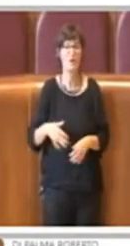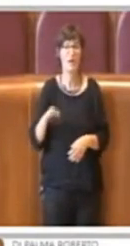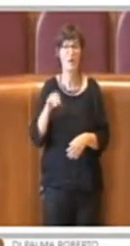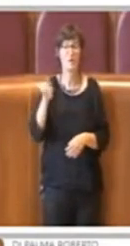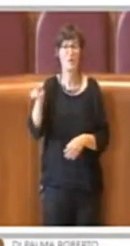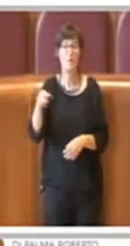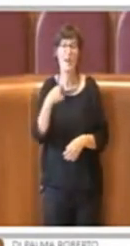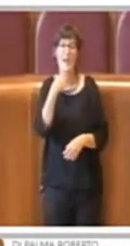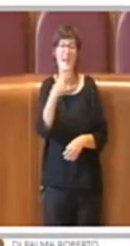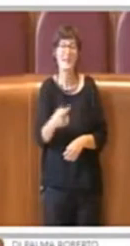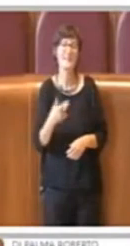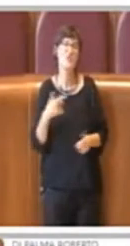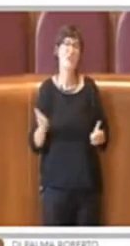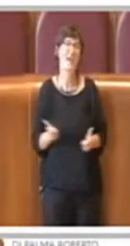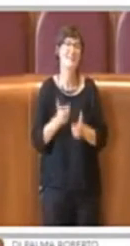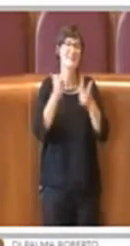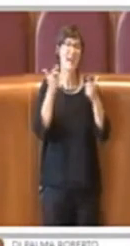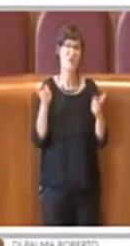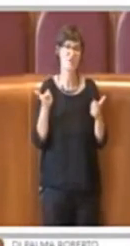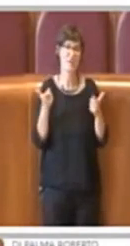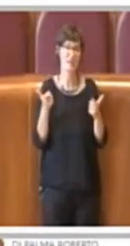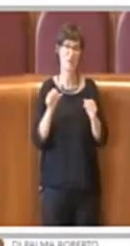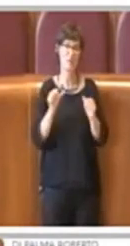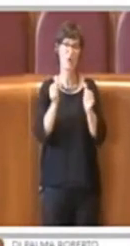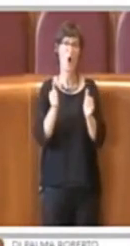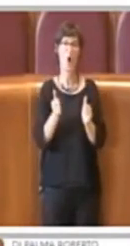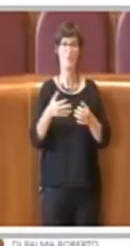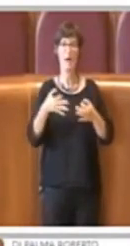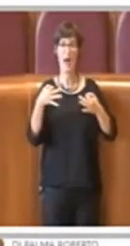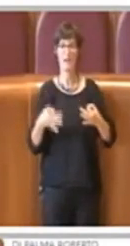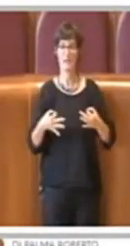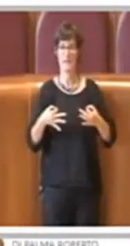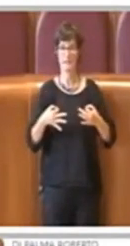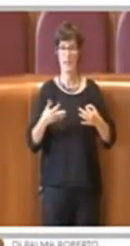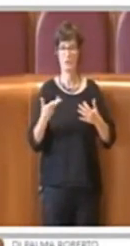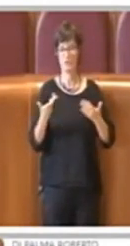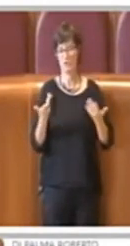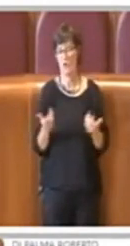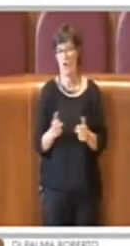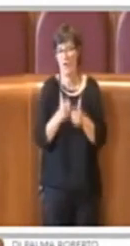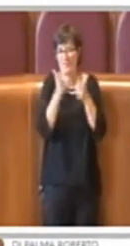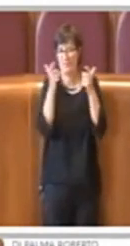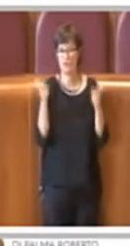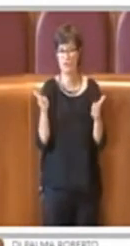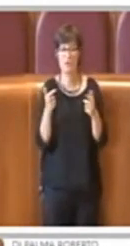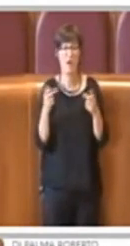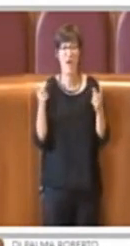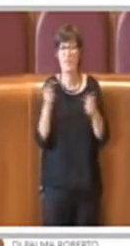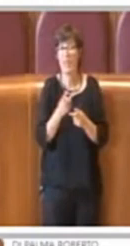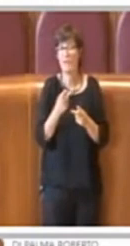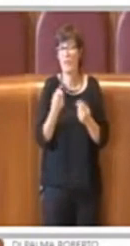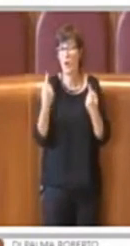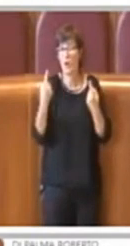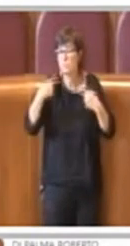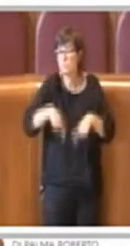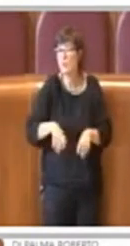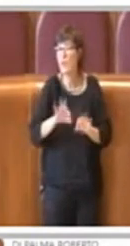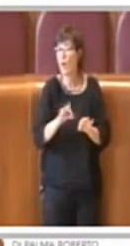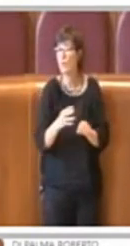spiegato più e più volte, questa formalizzazione era necessaria, ce l'hanno chiesta alle consulte. Io ho solamente messo insieme tutte